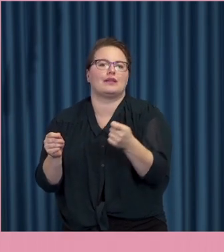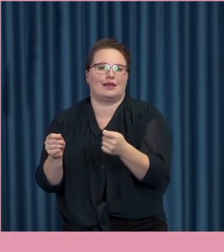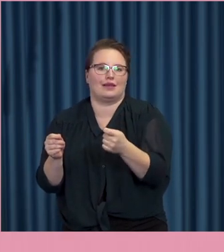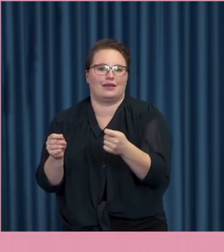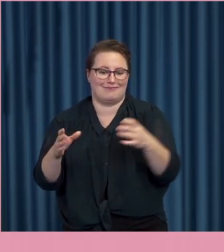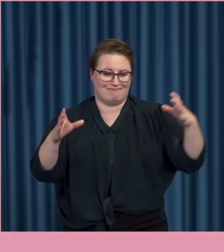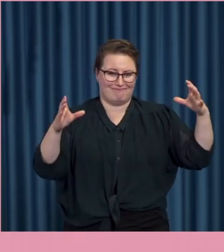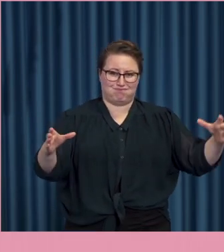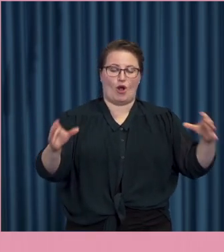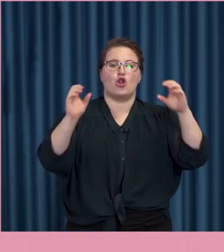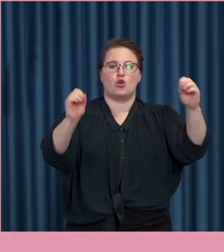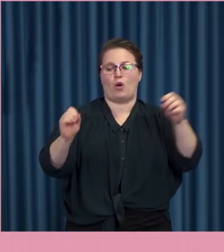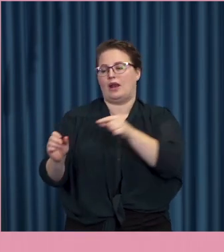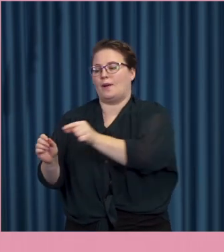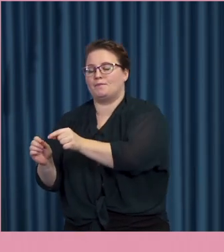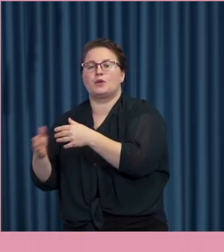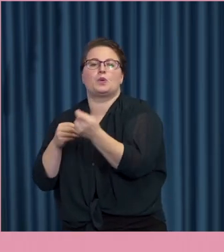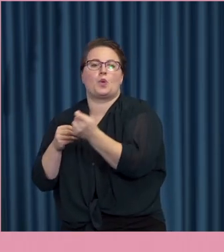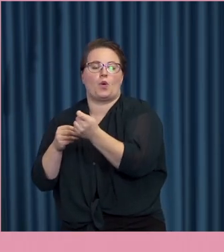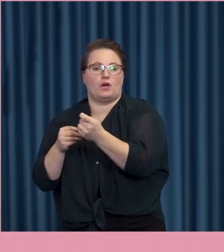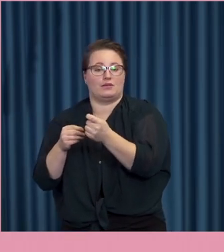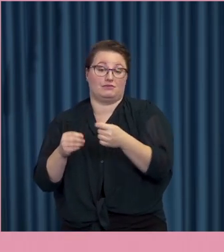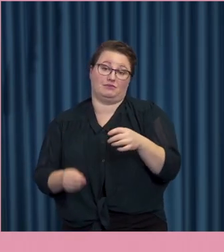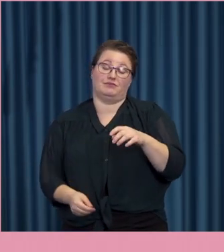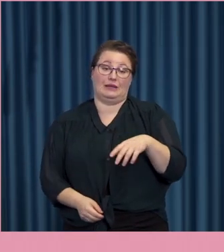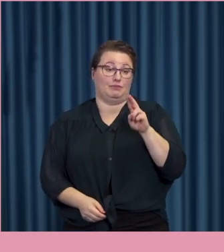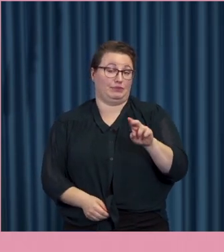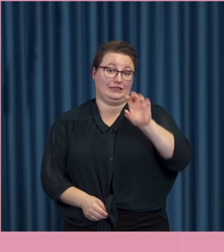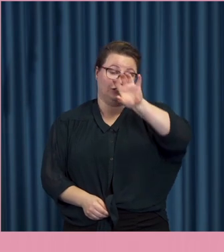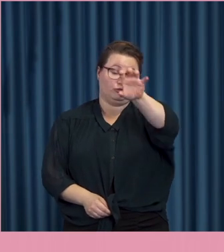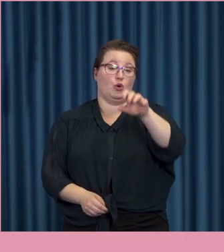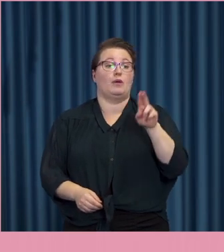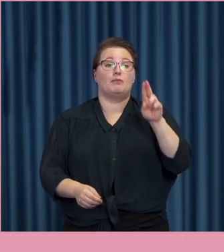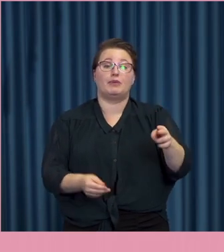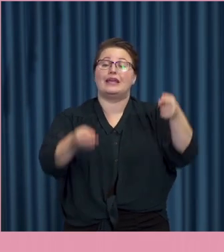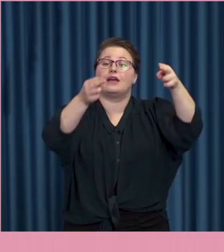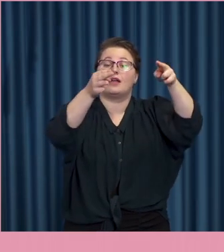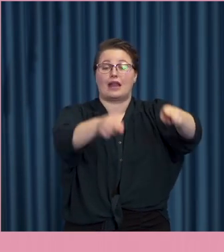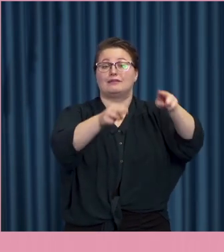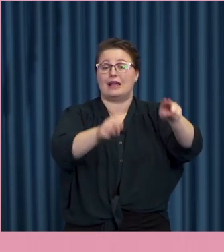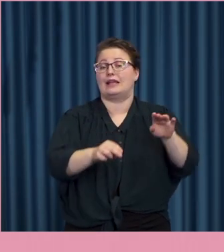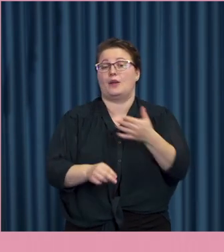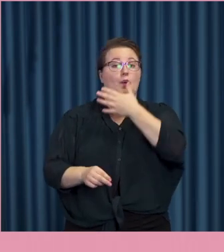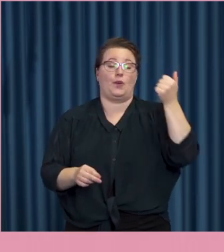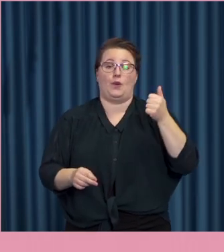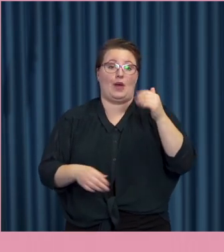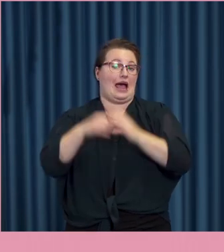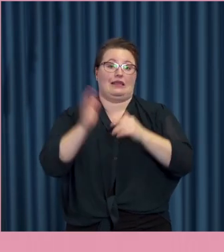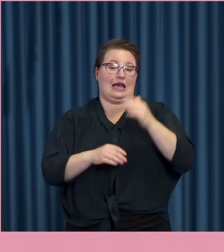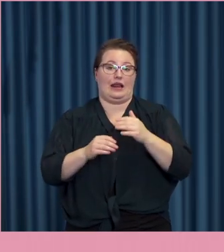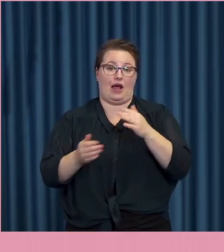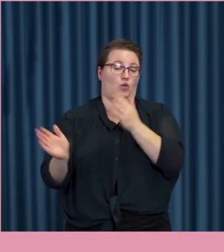Det här är ett exempel på eller ett tecken på hur rättsväsendet underbeivrar. Det finns förklaringar till det här. En hel del av de